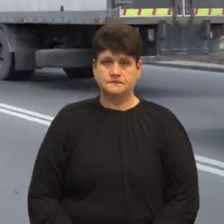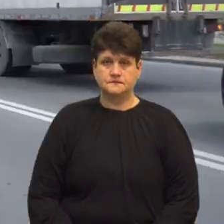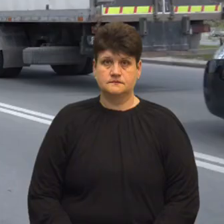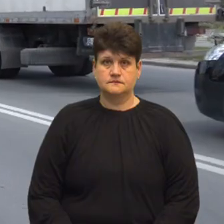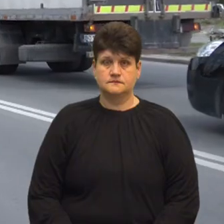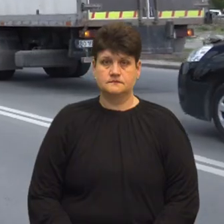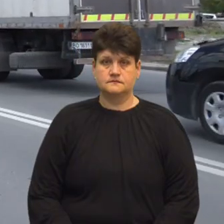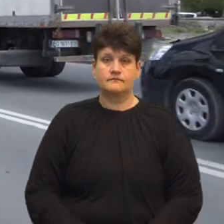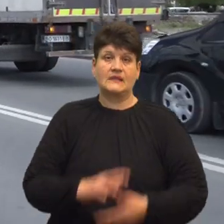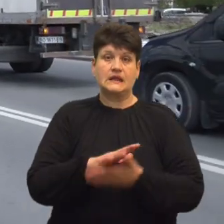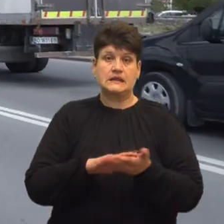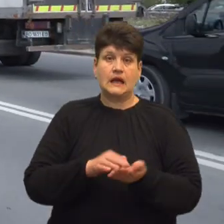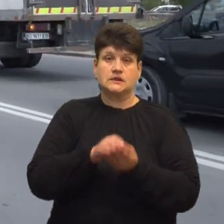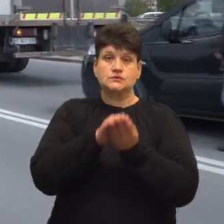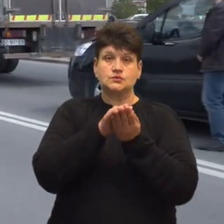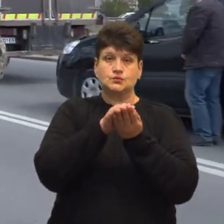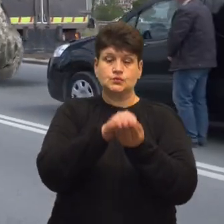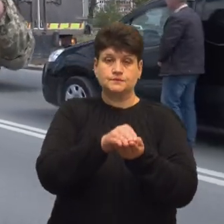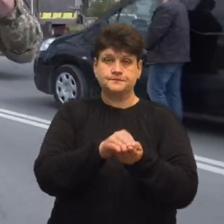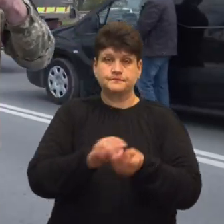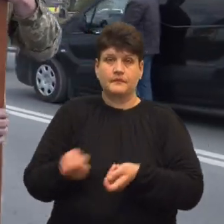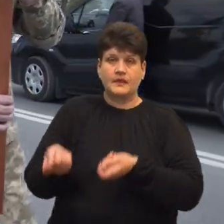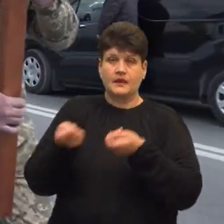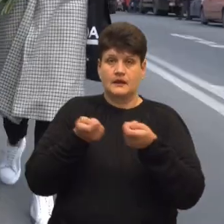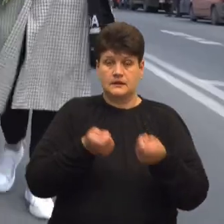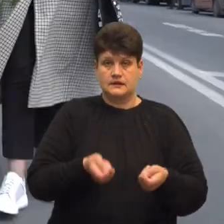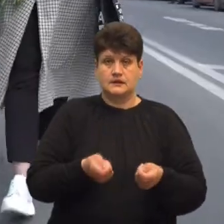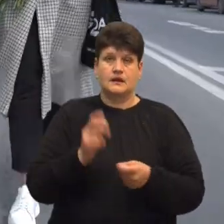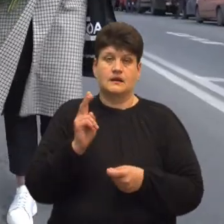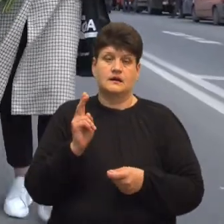Далі труну з бійцем несуть на Миколинецьке кладовище.